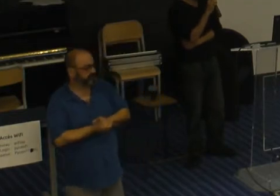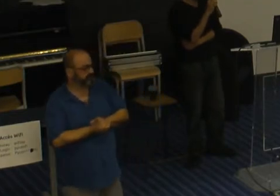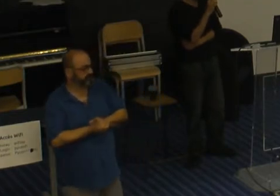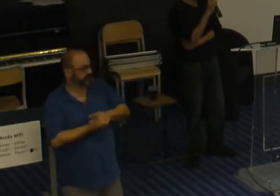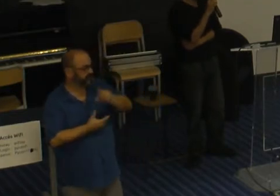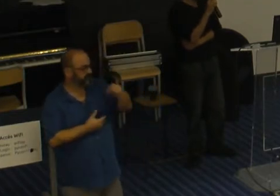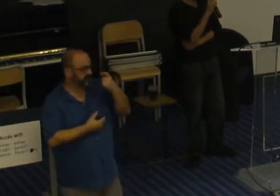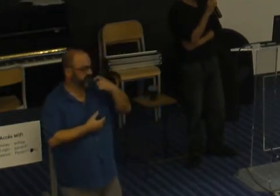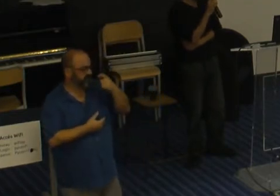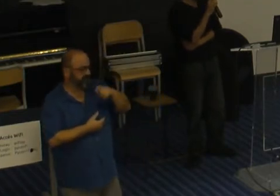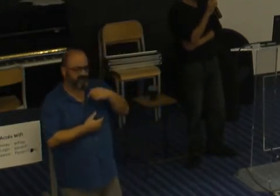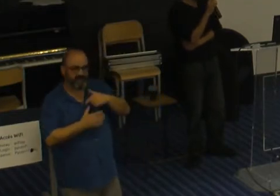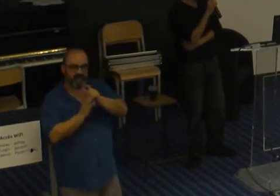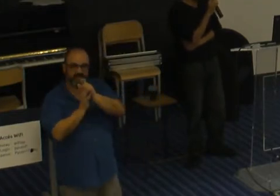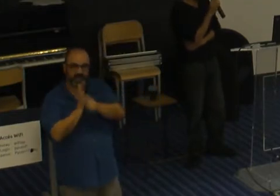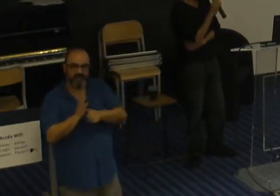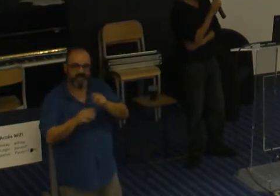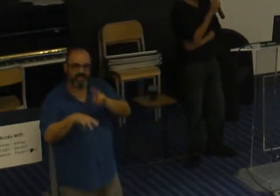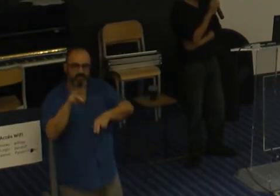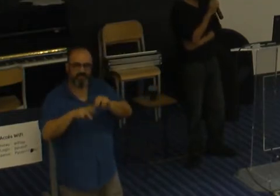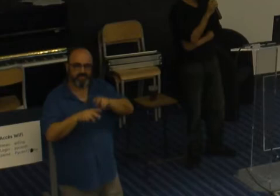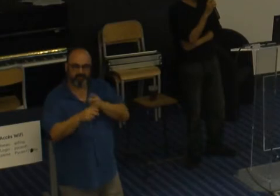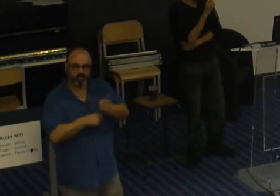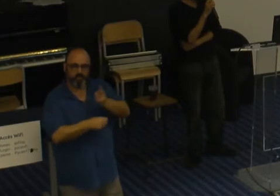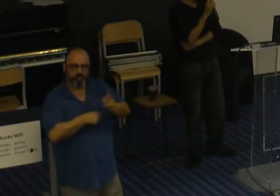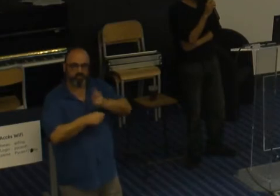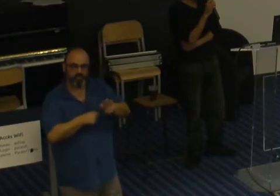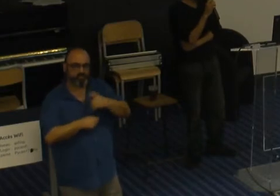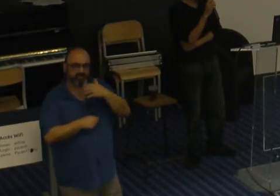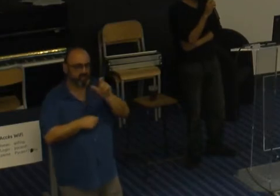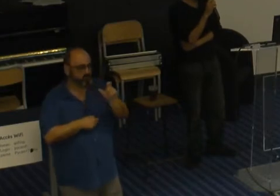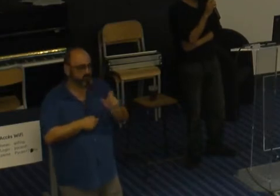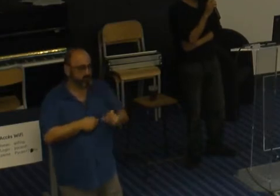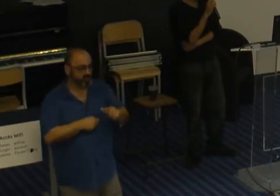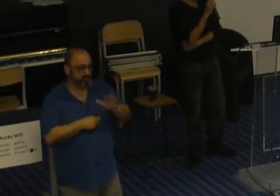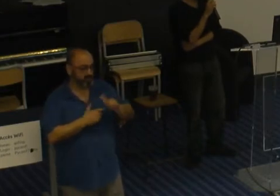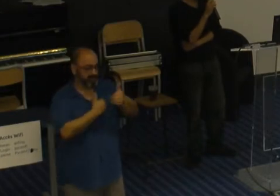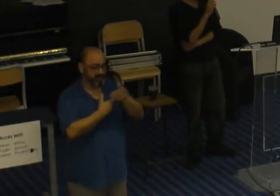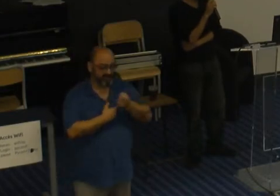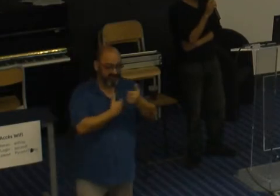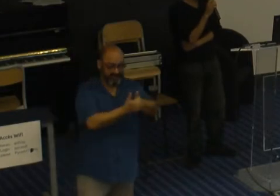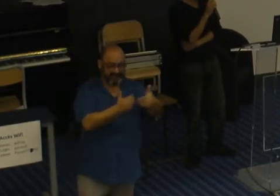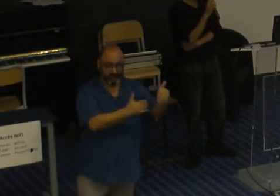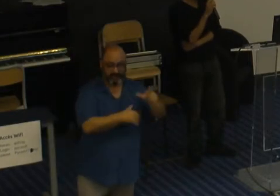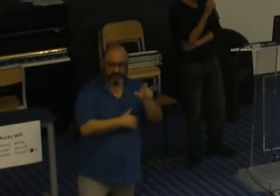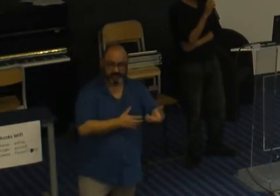que notre lexique injurieux était souvent adressé à une catégorie de personnes ?